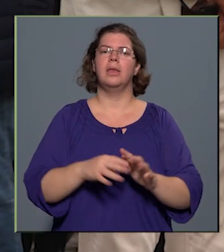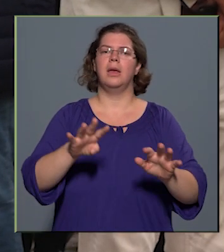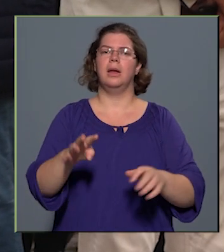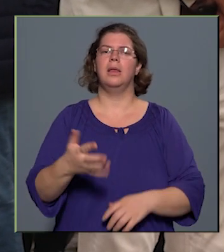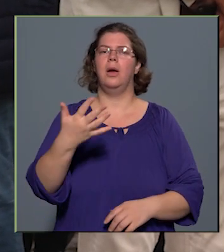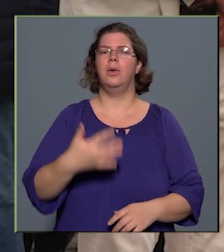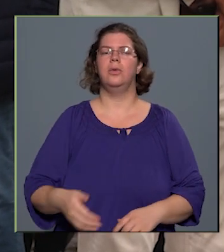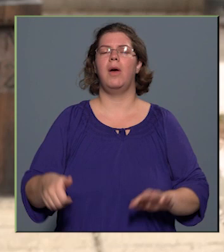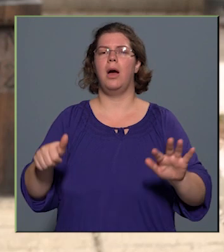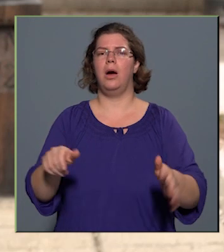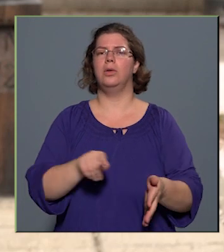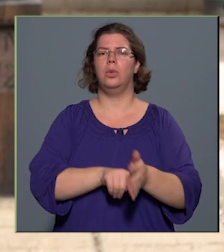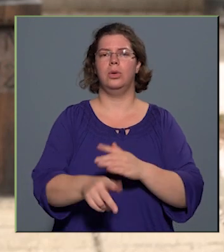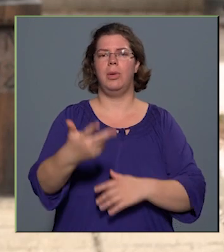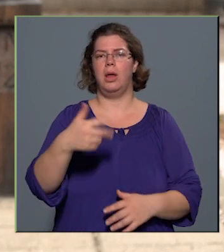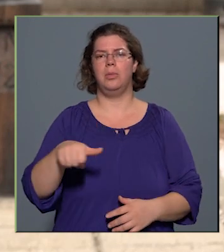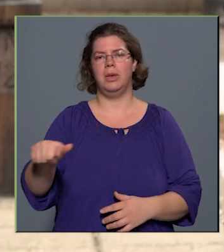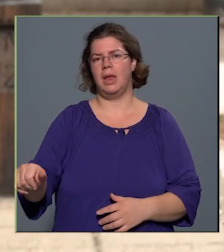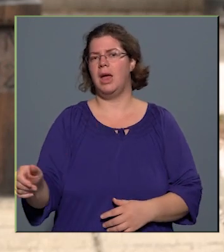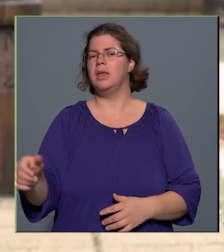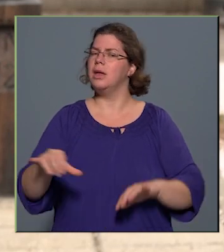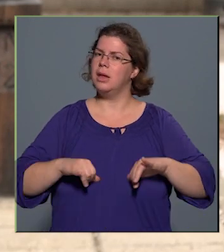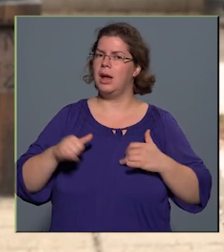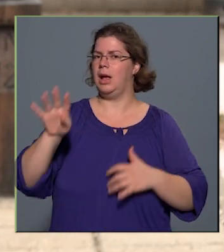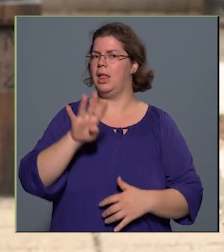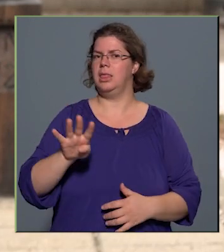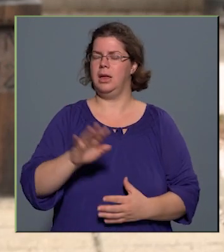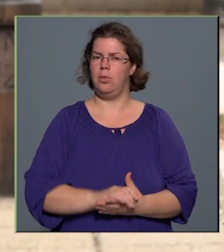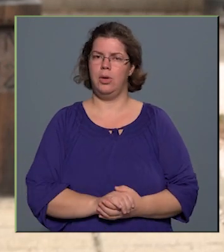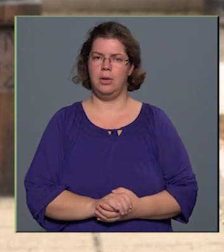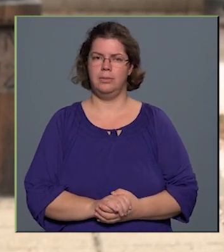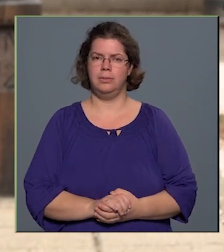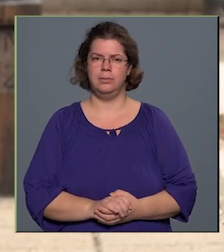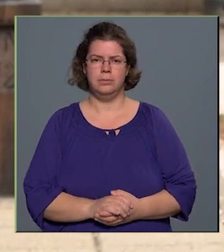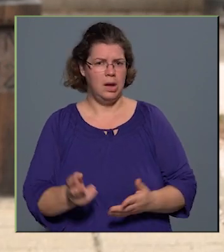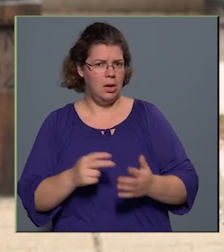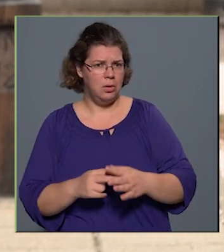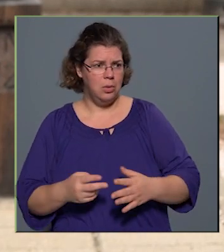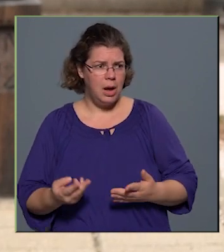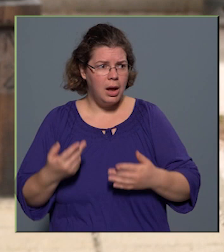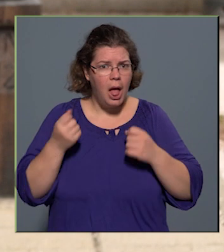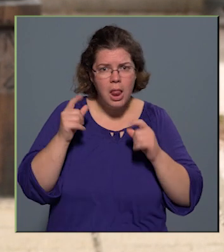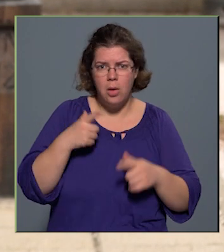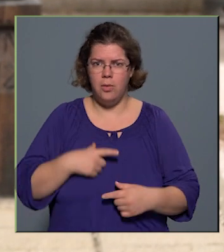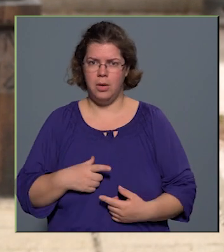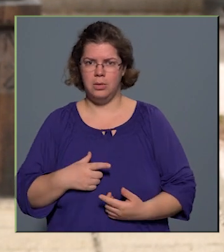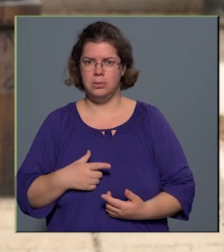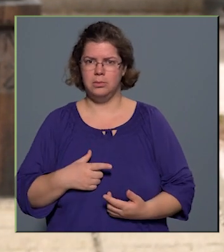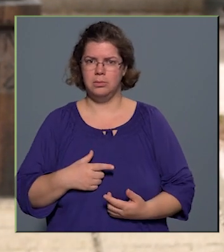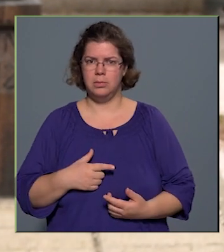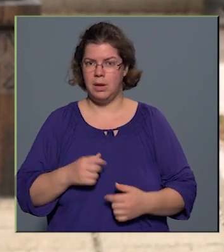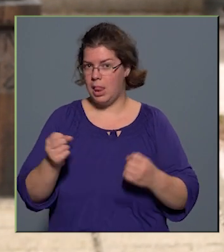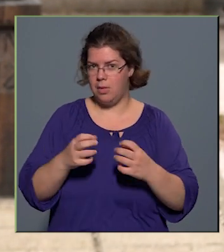október 31-e, reggel 4 óra. Koránkelő vagyok, de levelezni még én sem szoktam